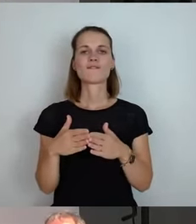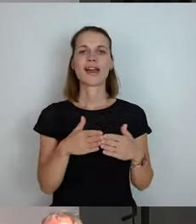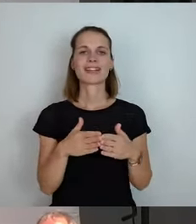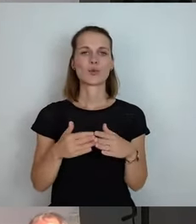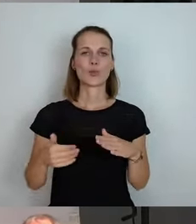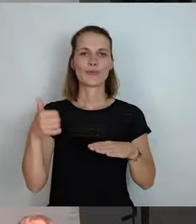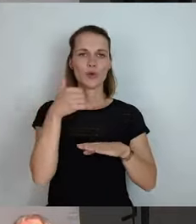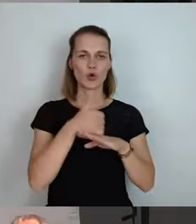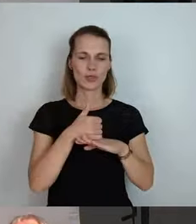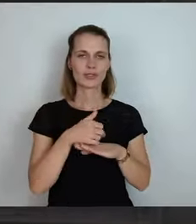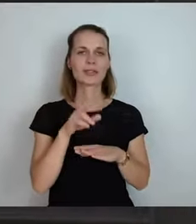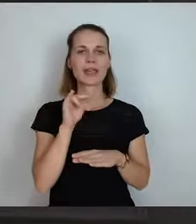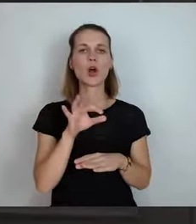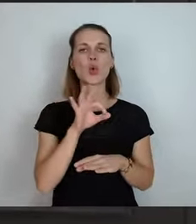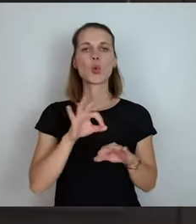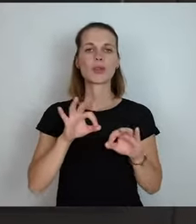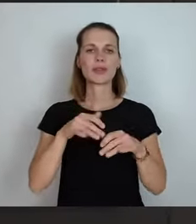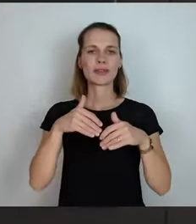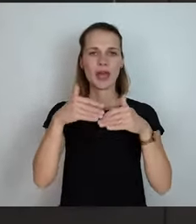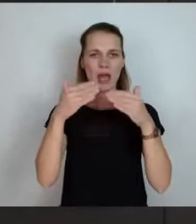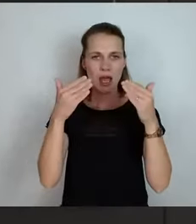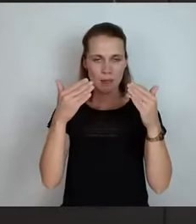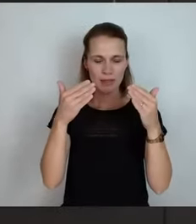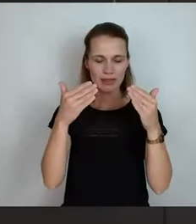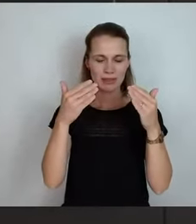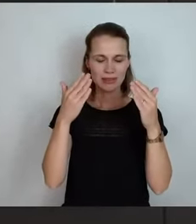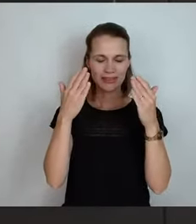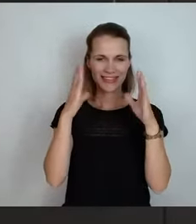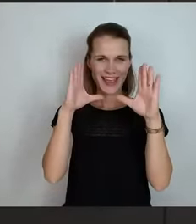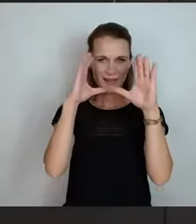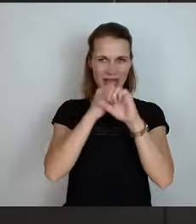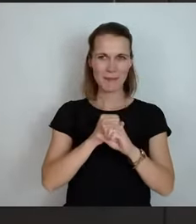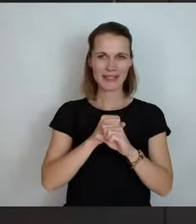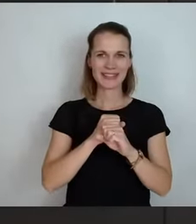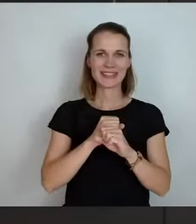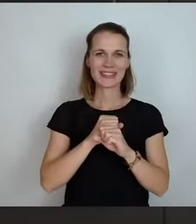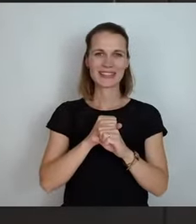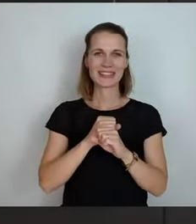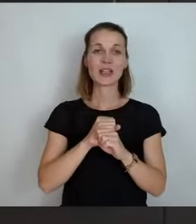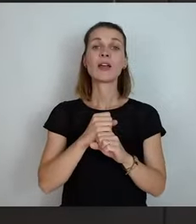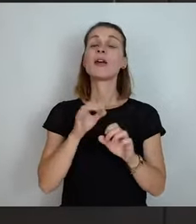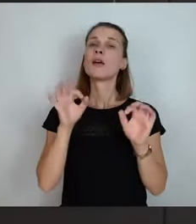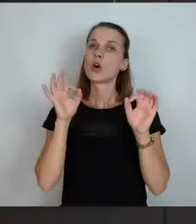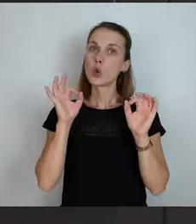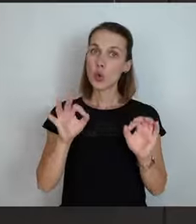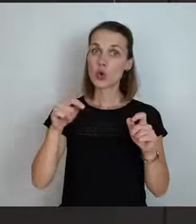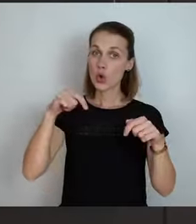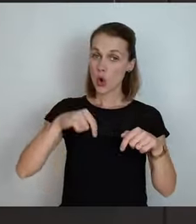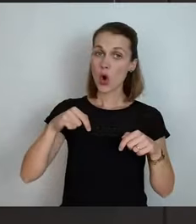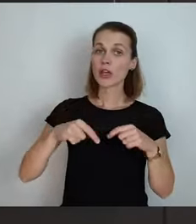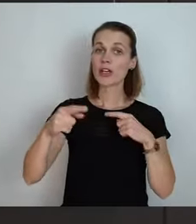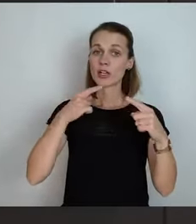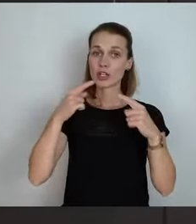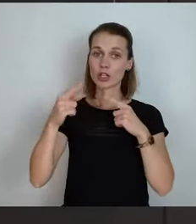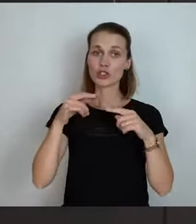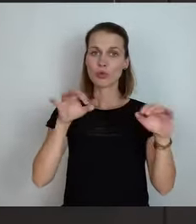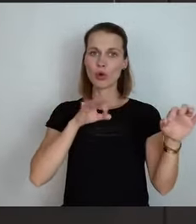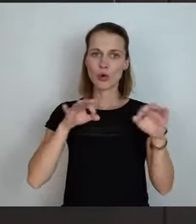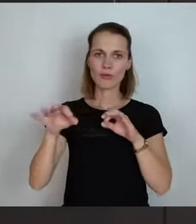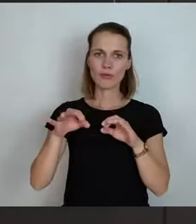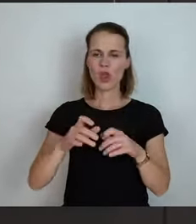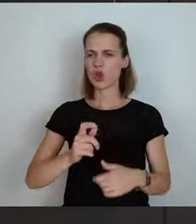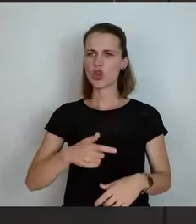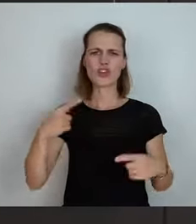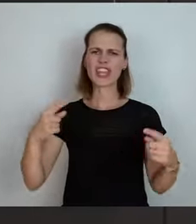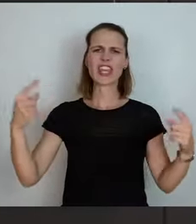Ja, Ulrich Findeisen, Abend. Erstmal wollte ich sagen, ich finde es gut, dass wir heute auch mal so ein Gespräch führen hier, ohne dass wir uns vielleicht die Flaschen gegenseitig in den Kopf werfen, auch